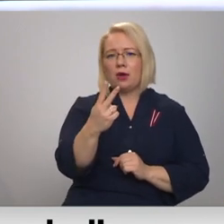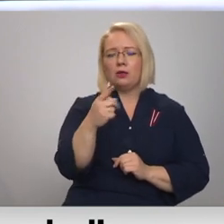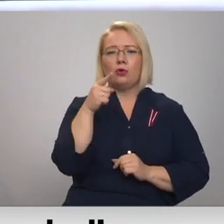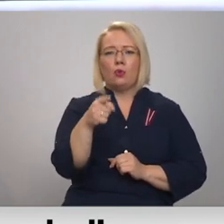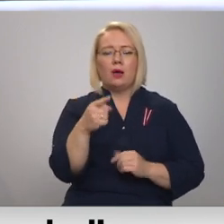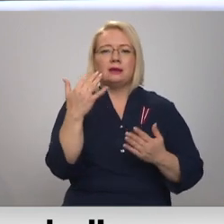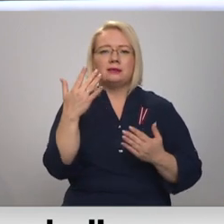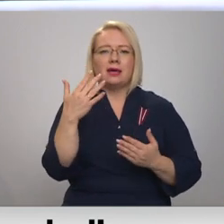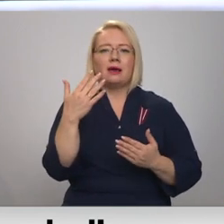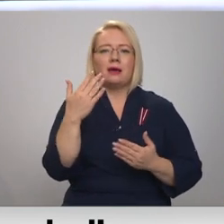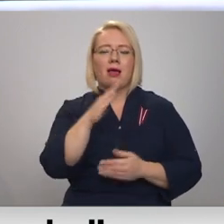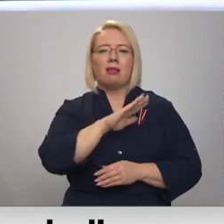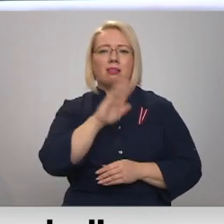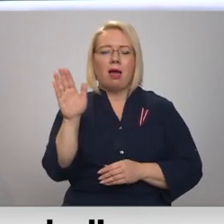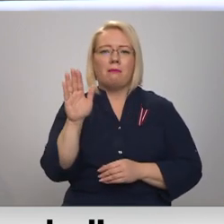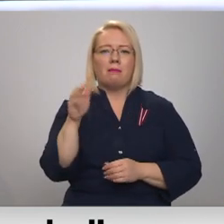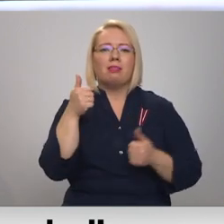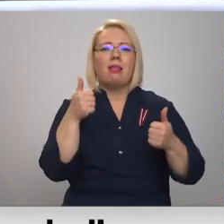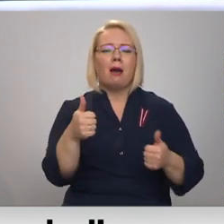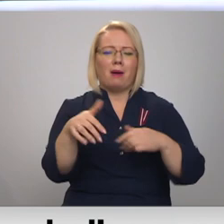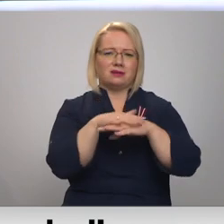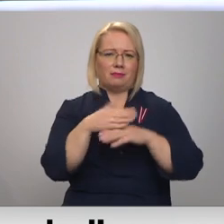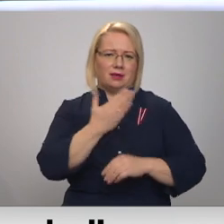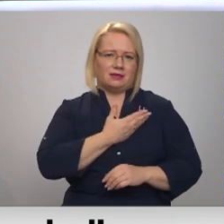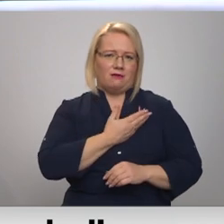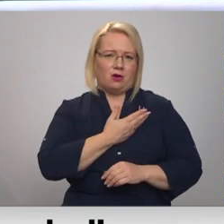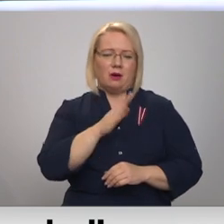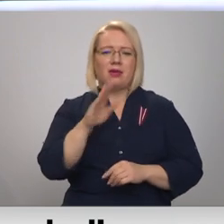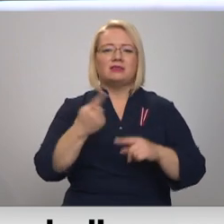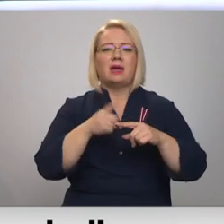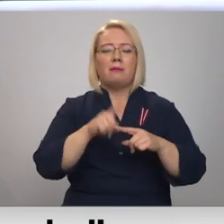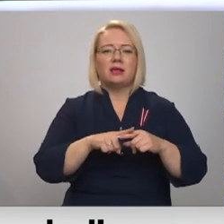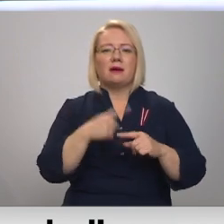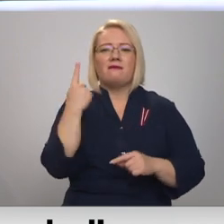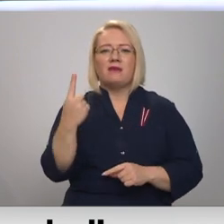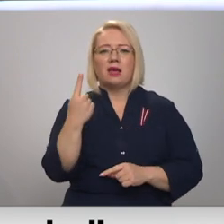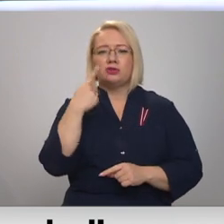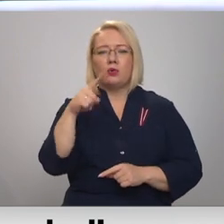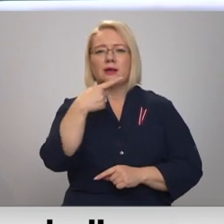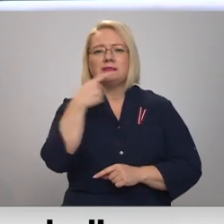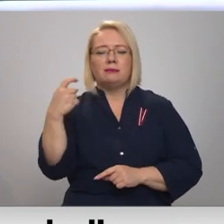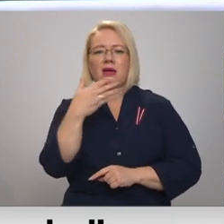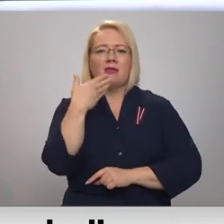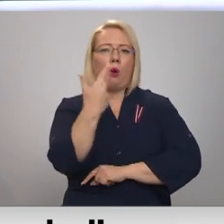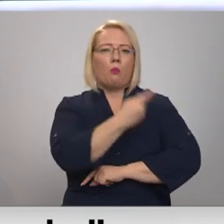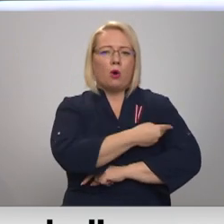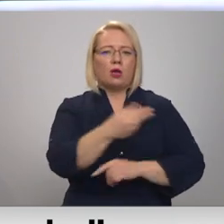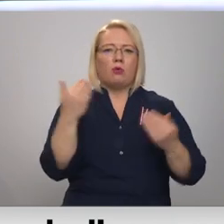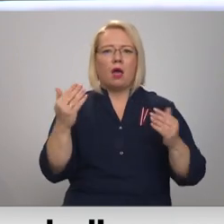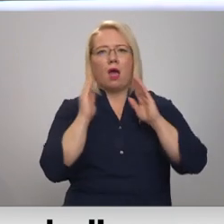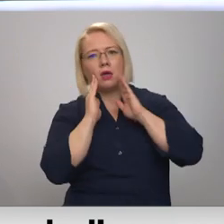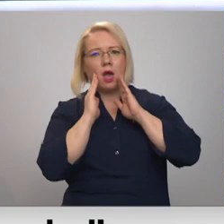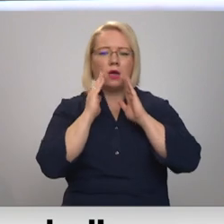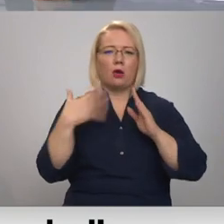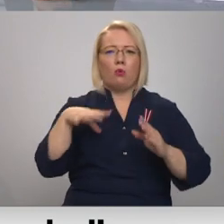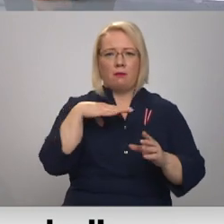cik labā īstenībā, sabiedrībā mēs dzīvojam, un nevis tāpēc, ka mums ir viens no simti, kas nav potējies, ka tagad ir, aiai, aiai, ko